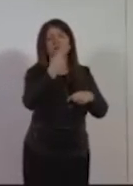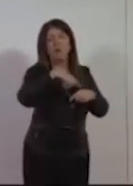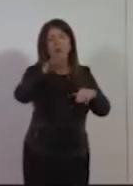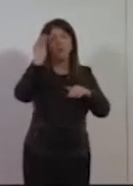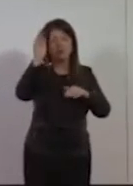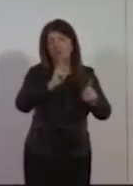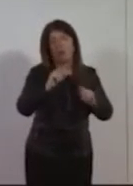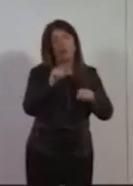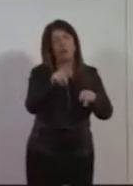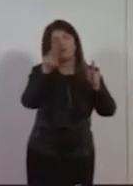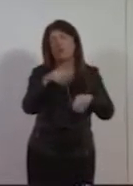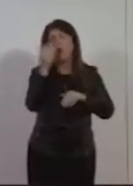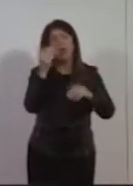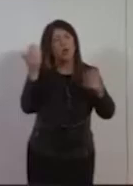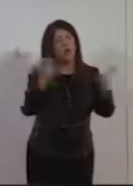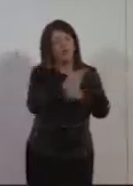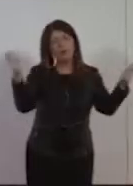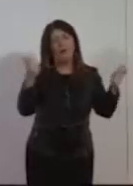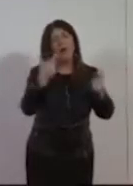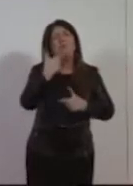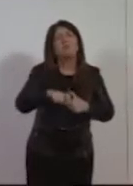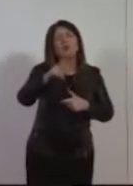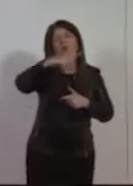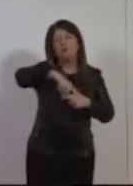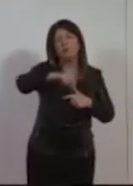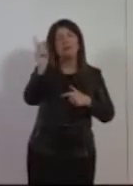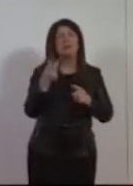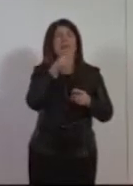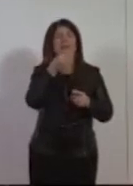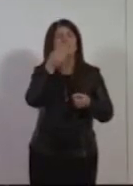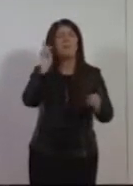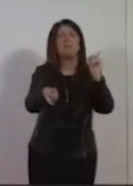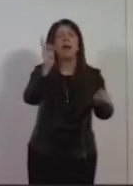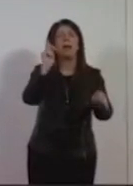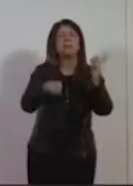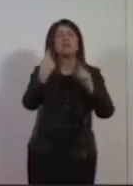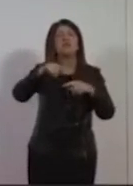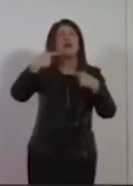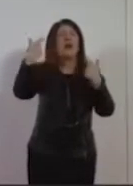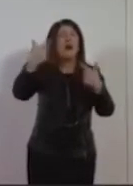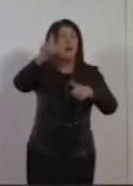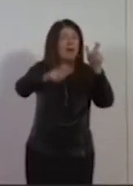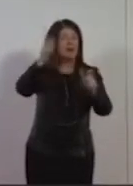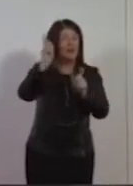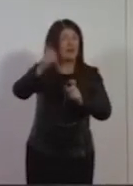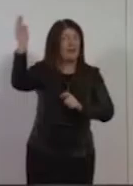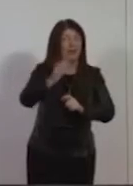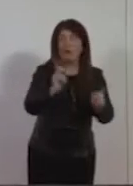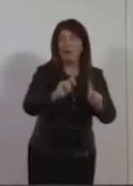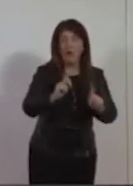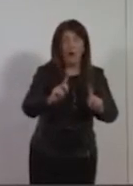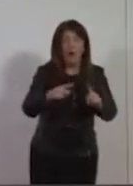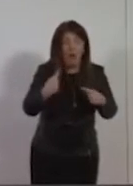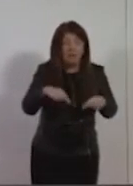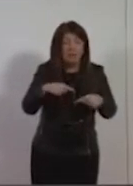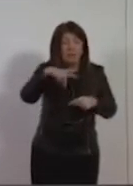errore terribile, perché il Partito Democratico non è il partito di quelli che verranno. E' il partito di questa Italia